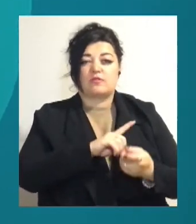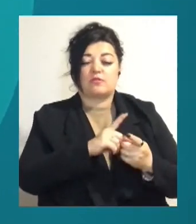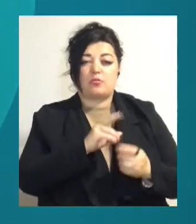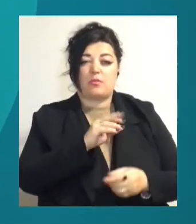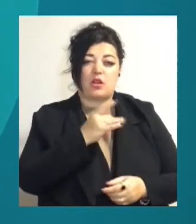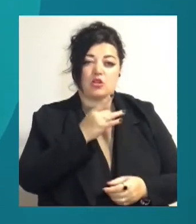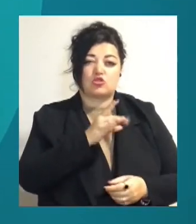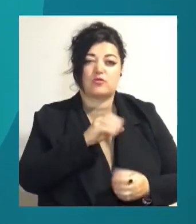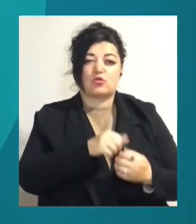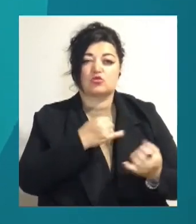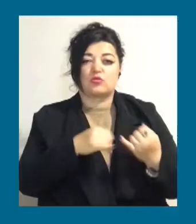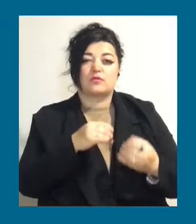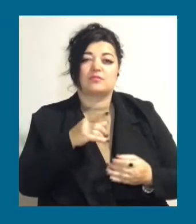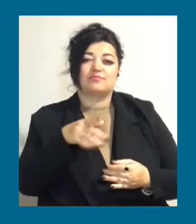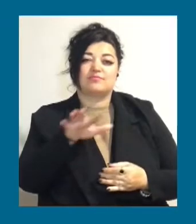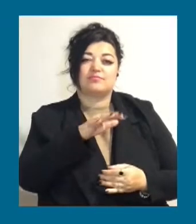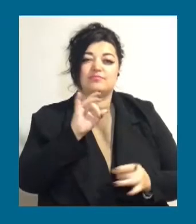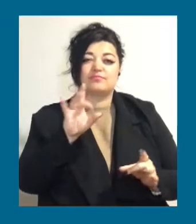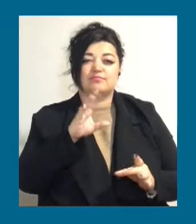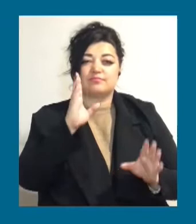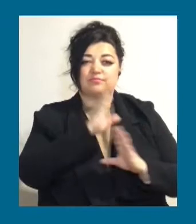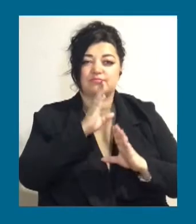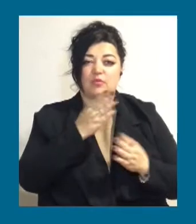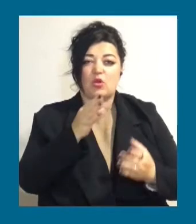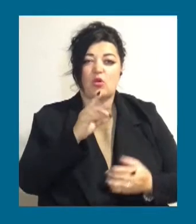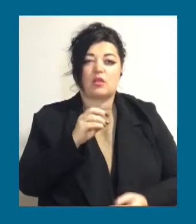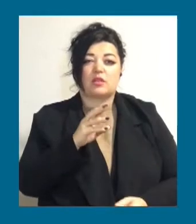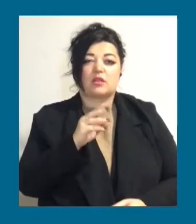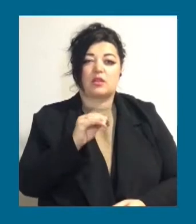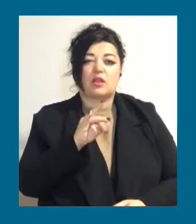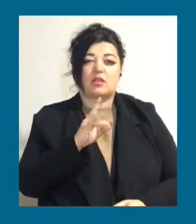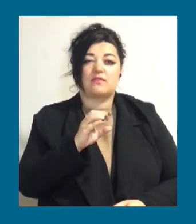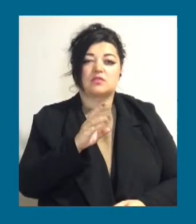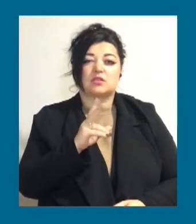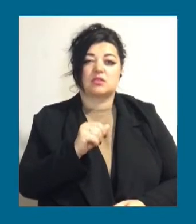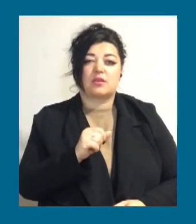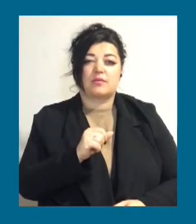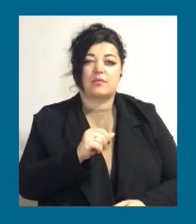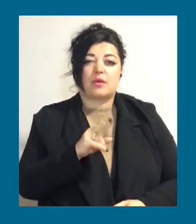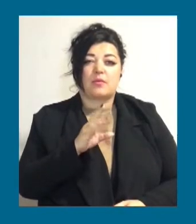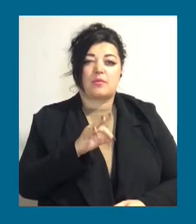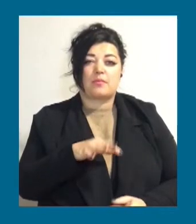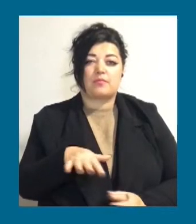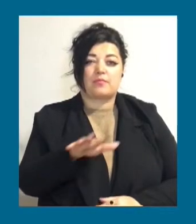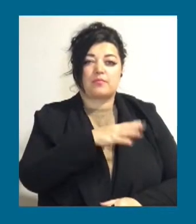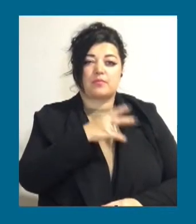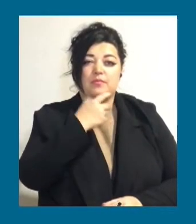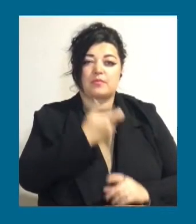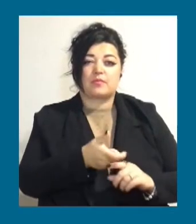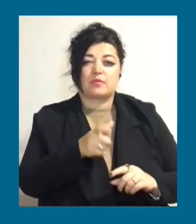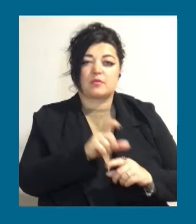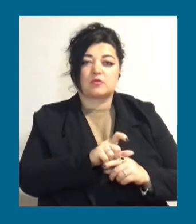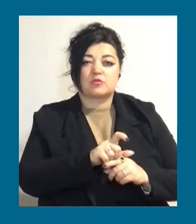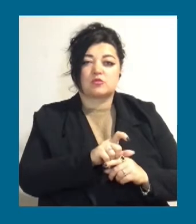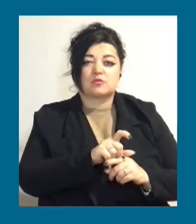Азовського морів Олена Тарнавська. По Одесі і по області на більшісті станції наблюдається ветер